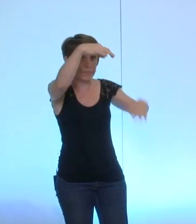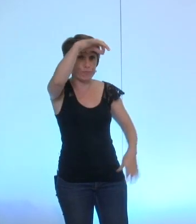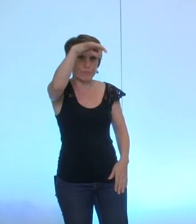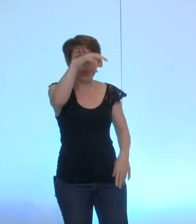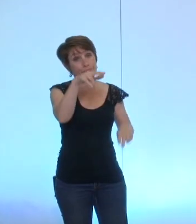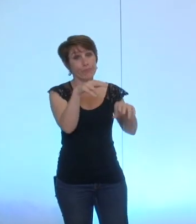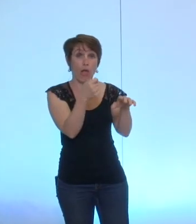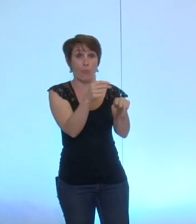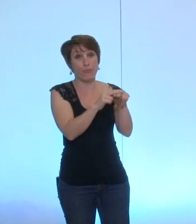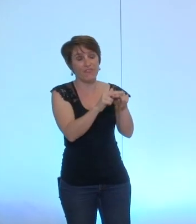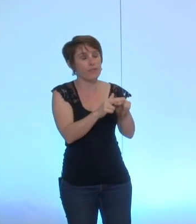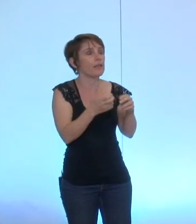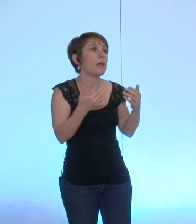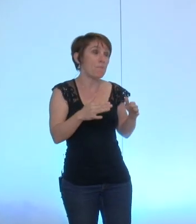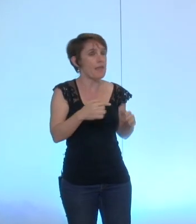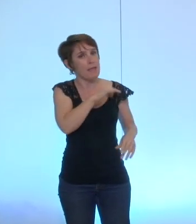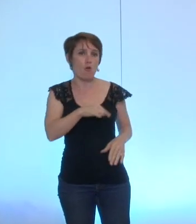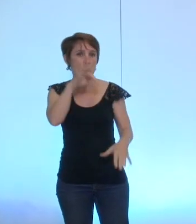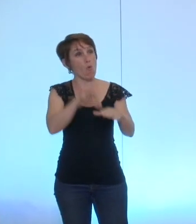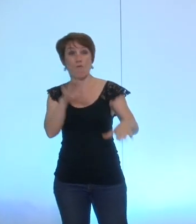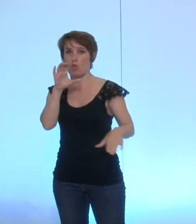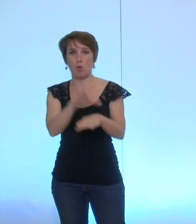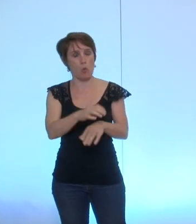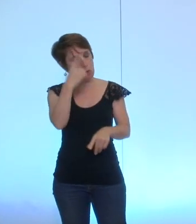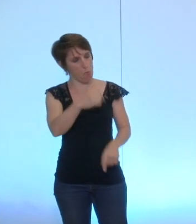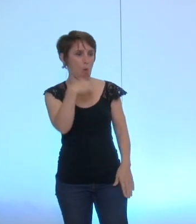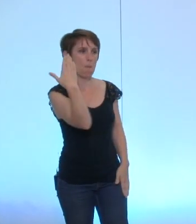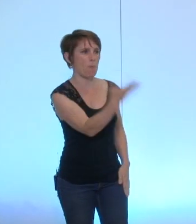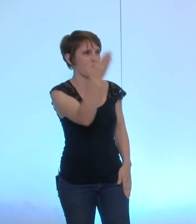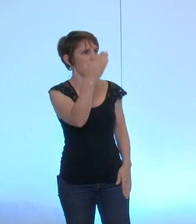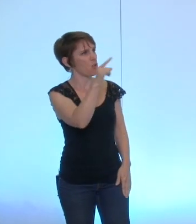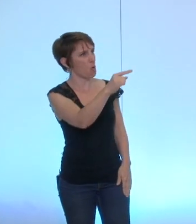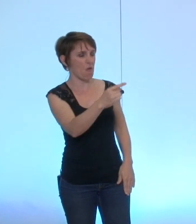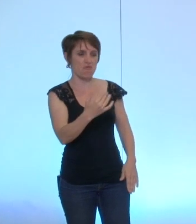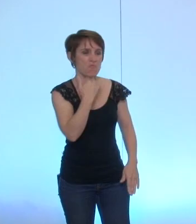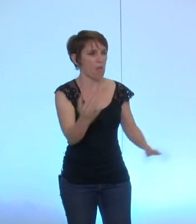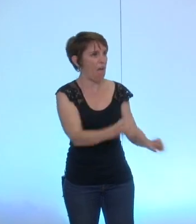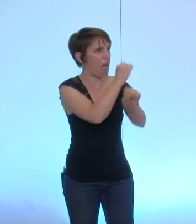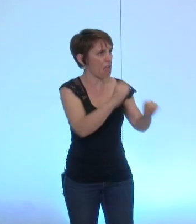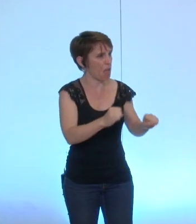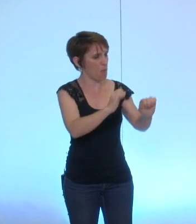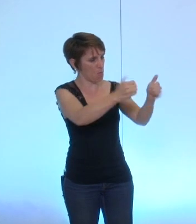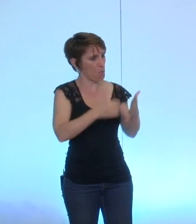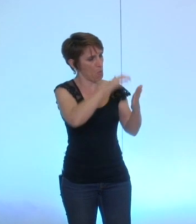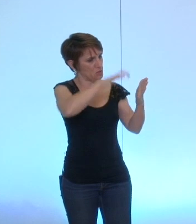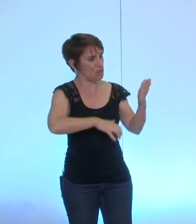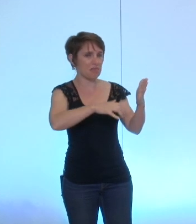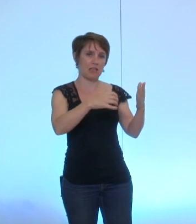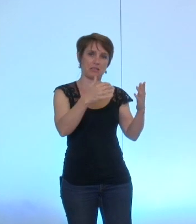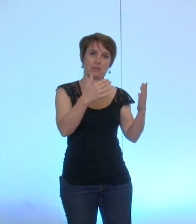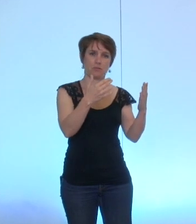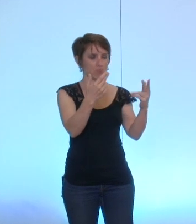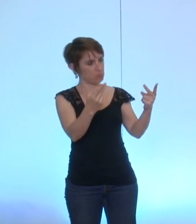voterons contre pour sanctionner cette incapacité de votre part à produire une décision publique